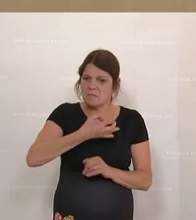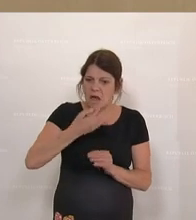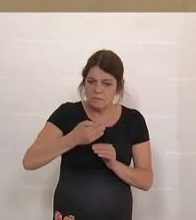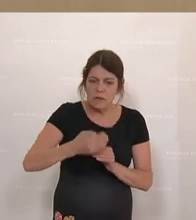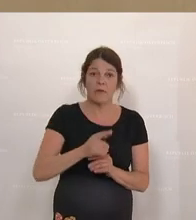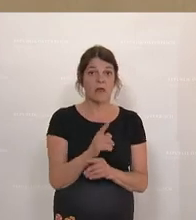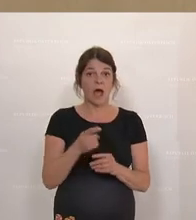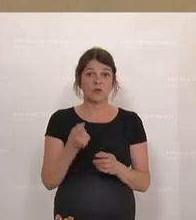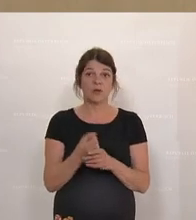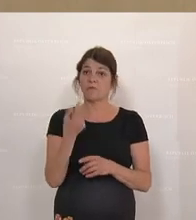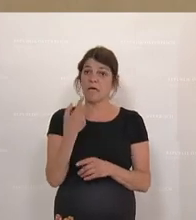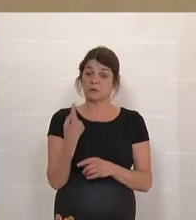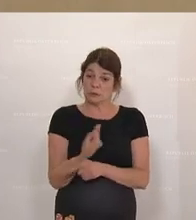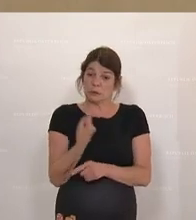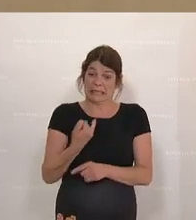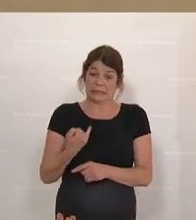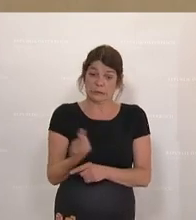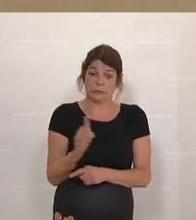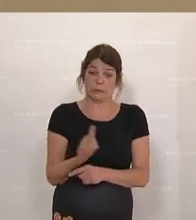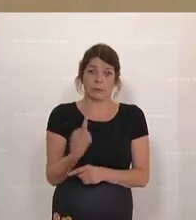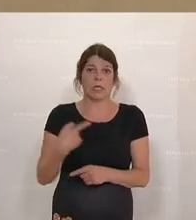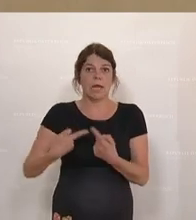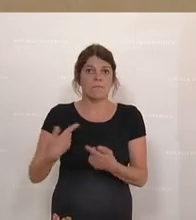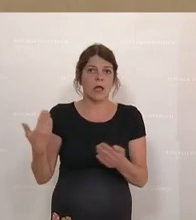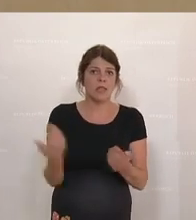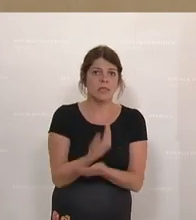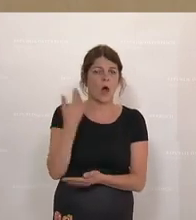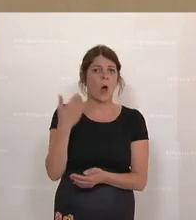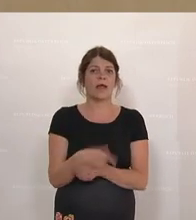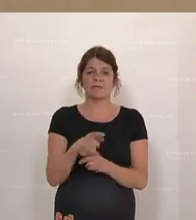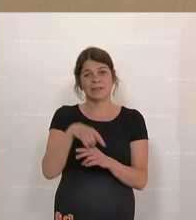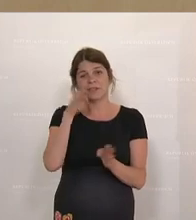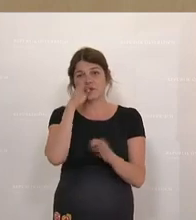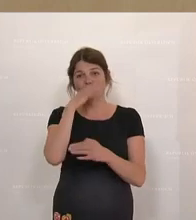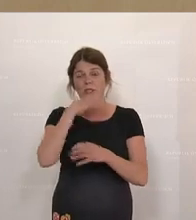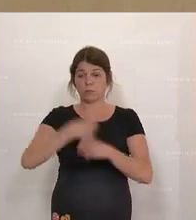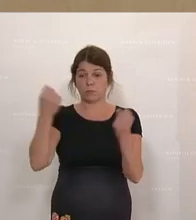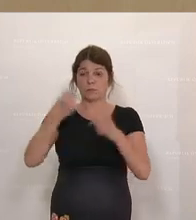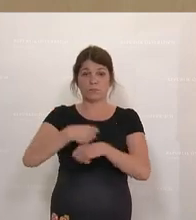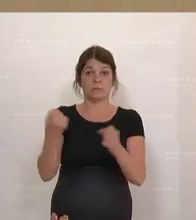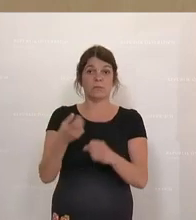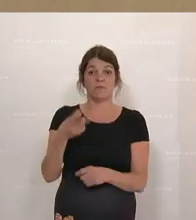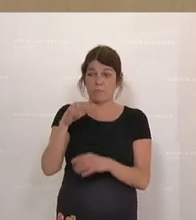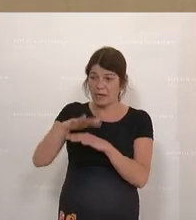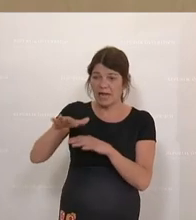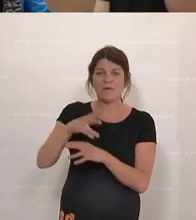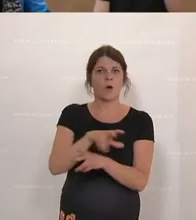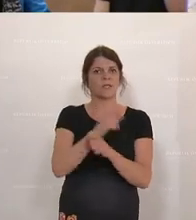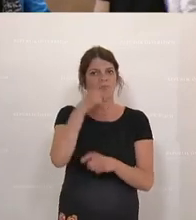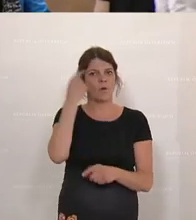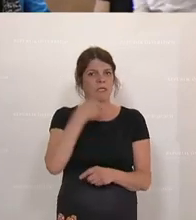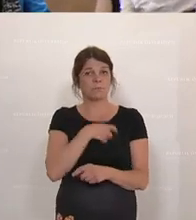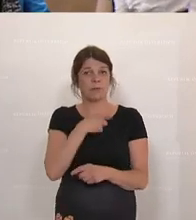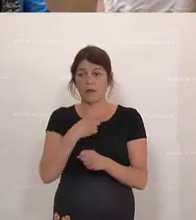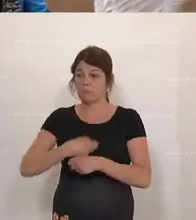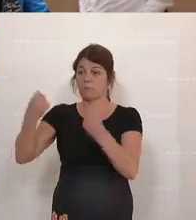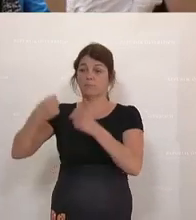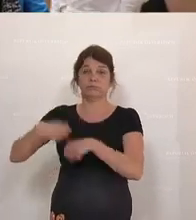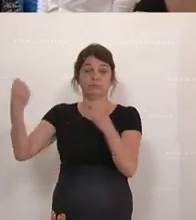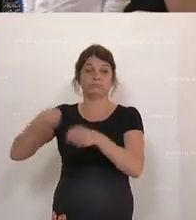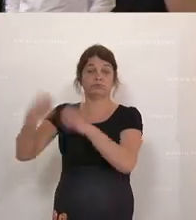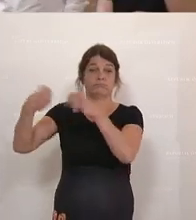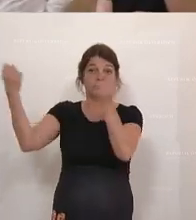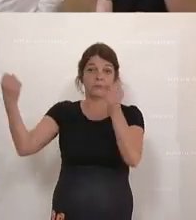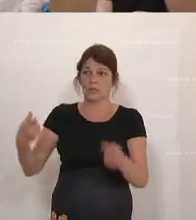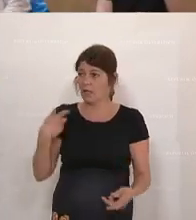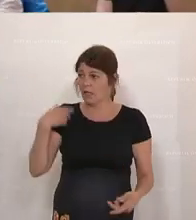sondern eigentlich schon fast im Stundentakt immer neue Stinkbomben aus dem Bereich der österreichischen Volkspartei aufschlagen, dass man